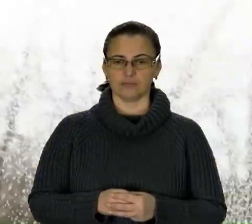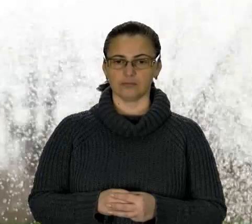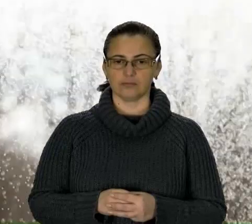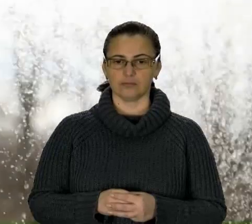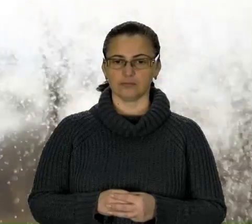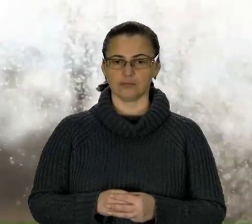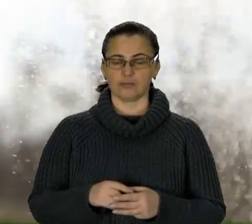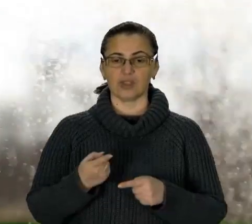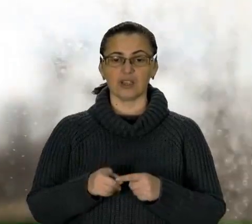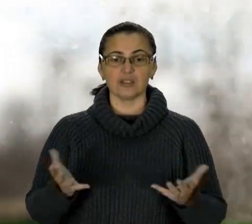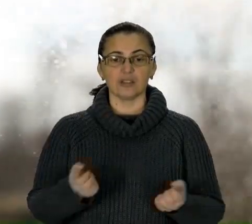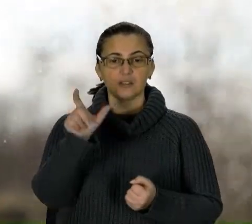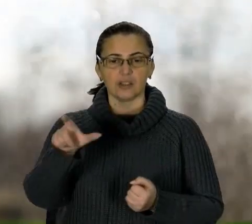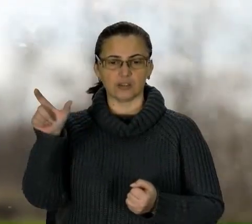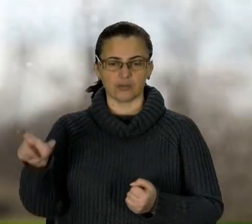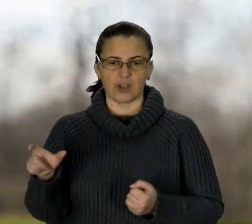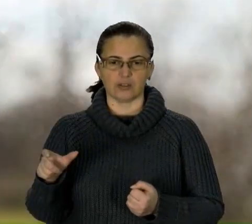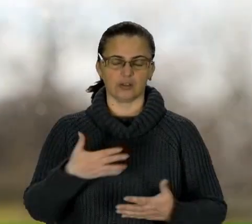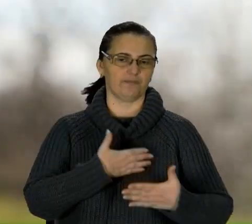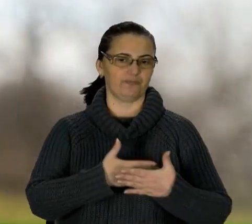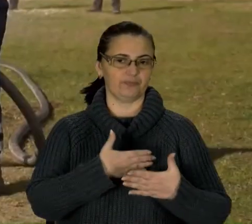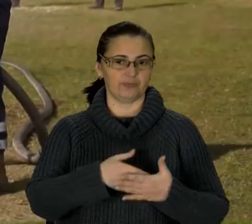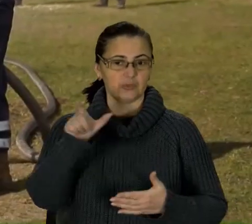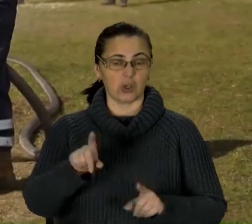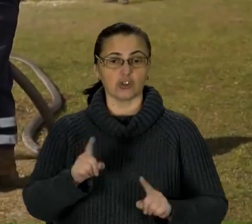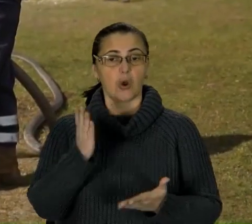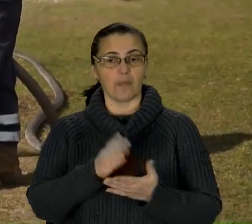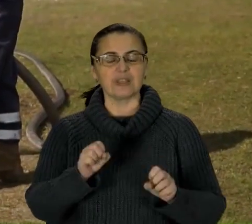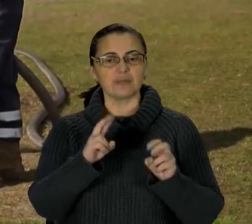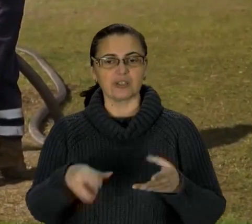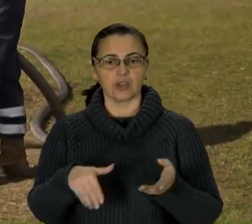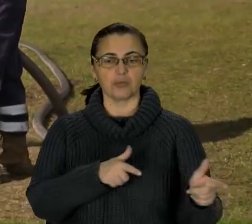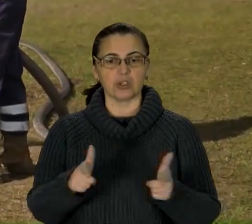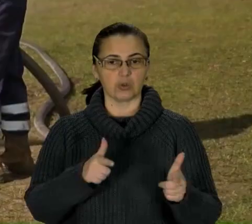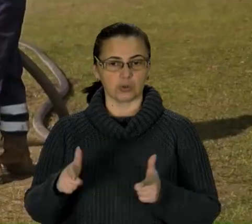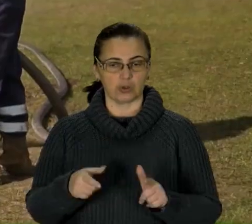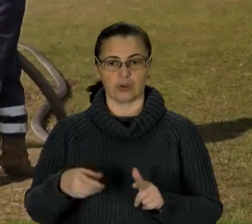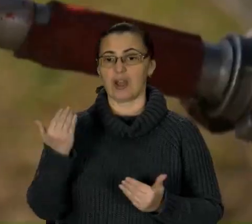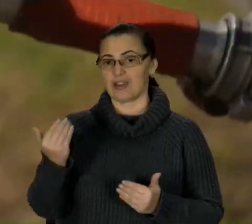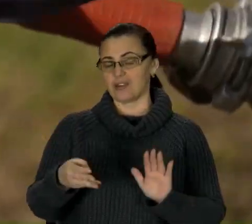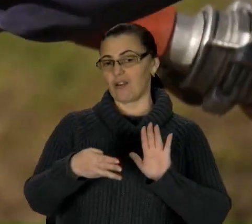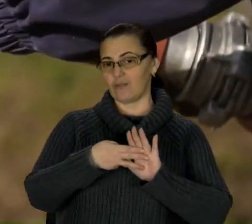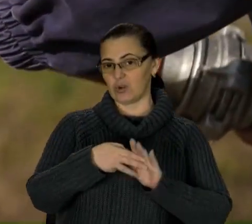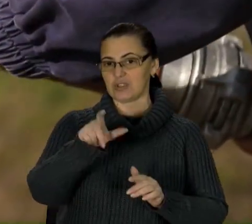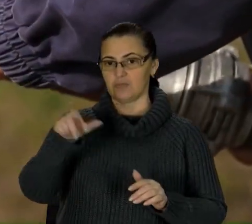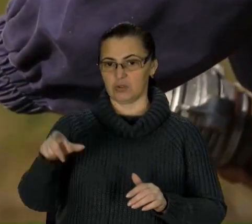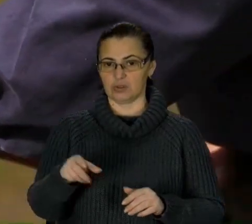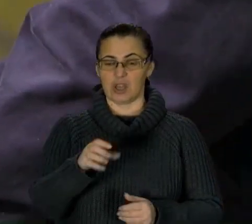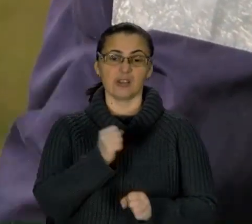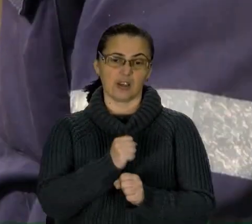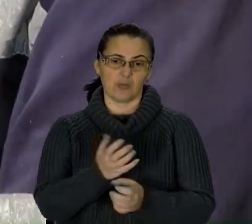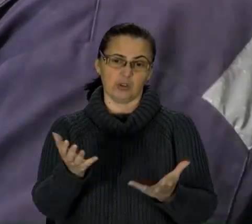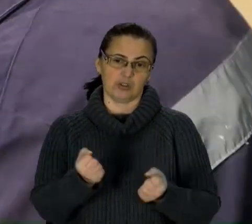Ці рятувальники – добровольці, які мають спеціальну підготовку. У місцевій команді восьмеро пожежників. За свою роботу отримували